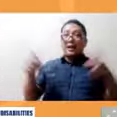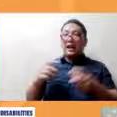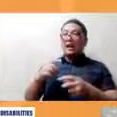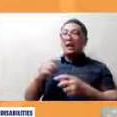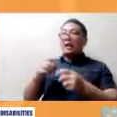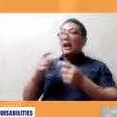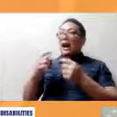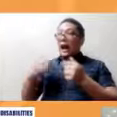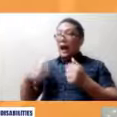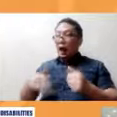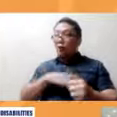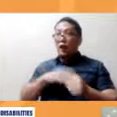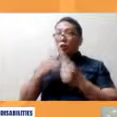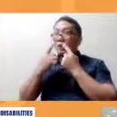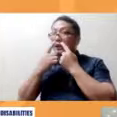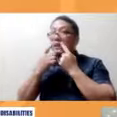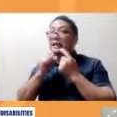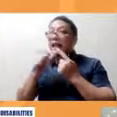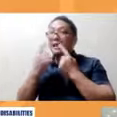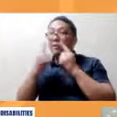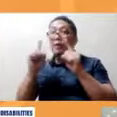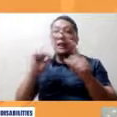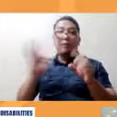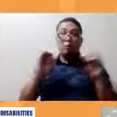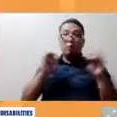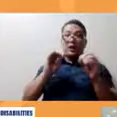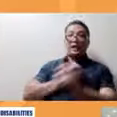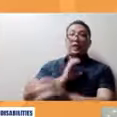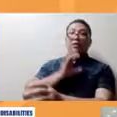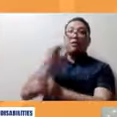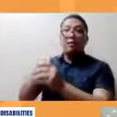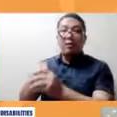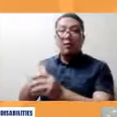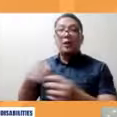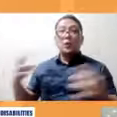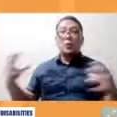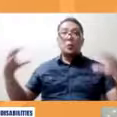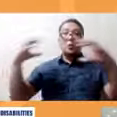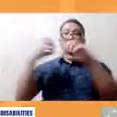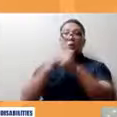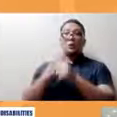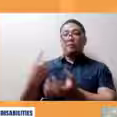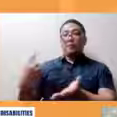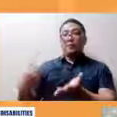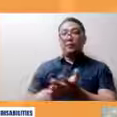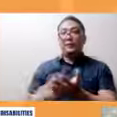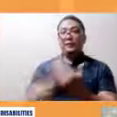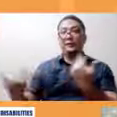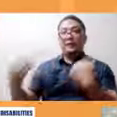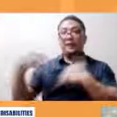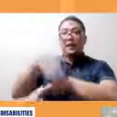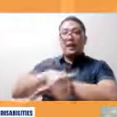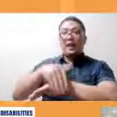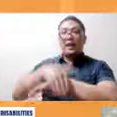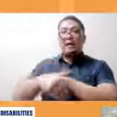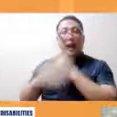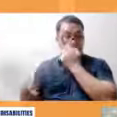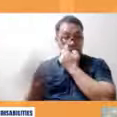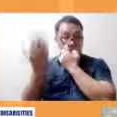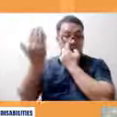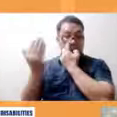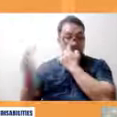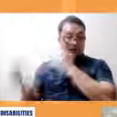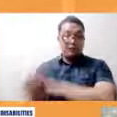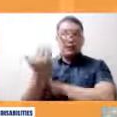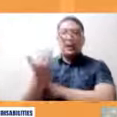po para to wrap up our conversation this morning ano po ang inyong